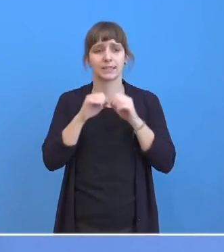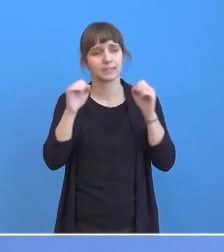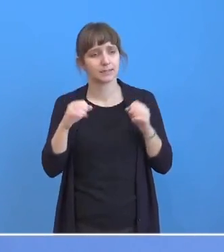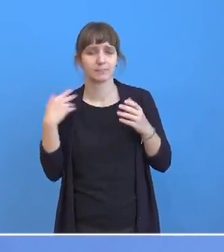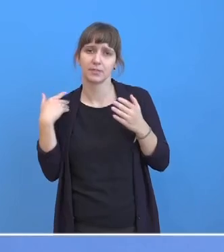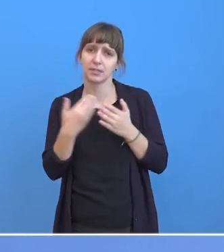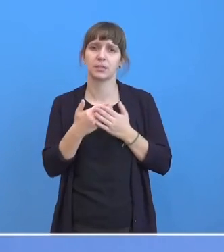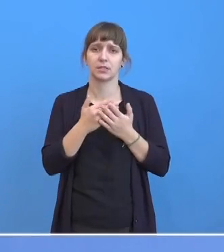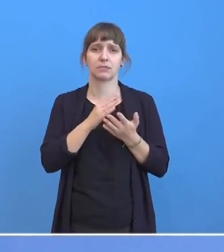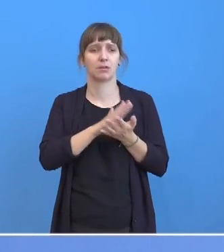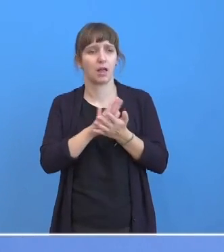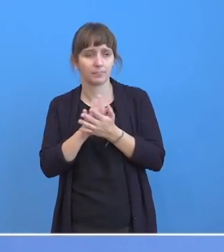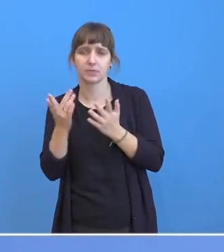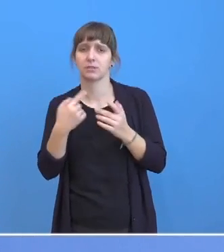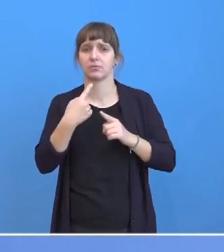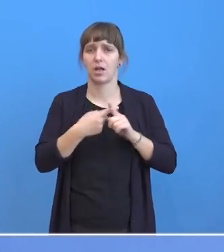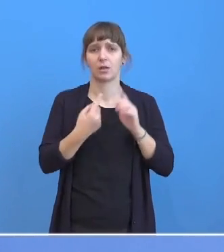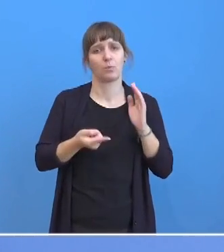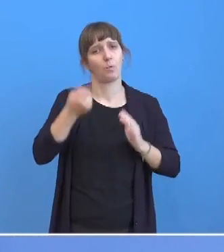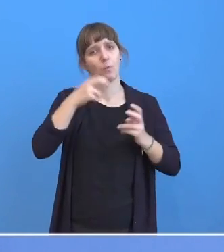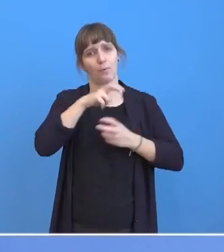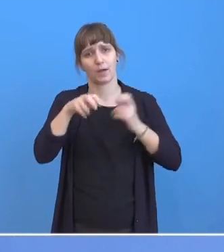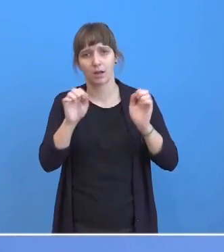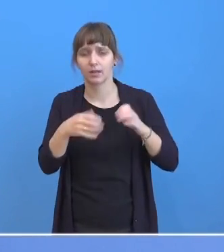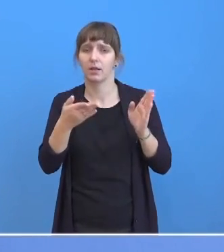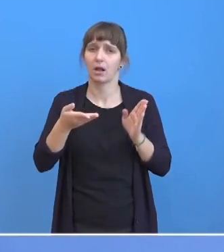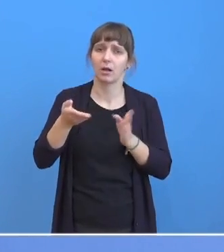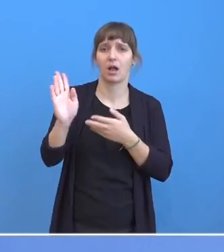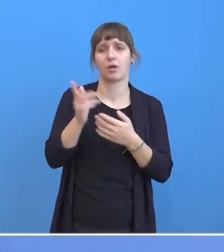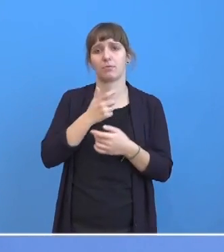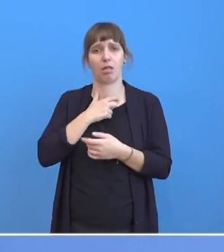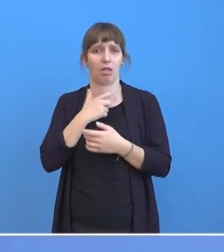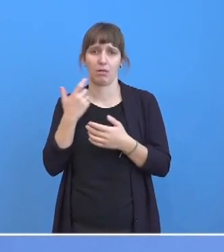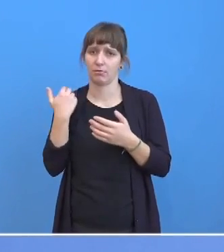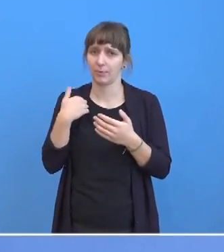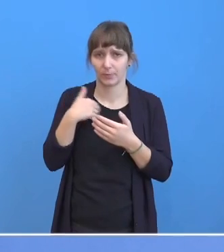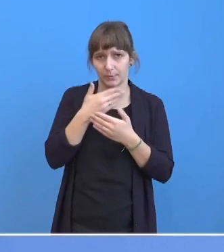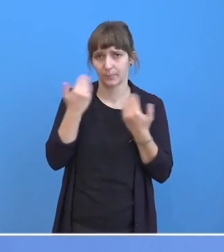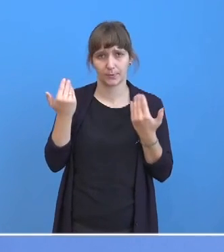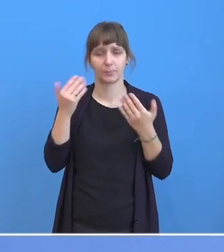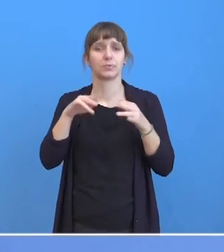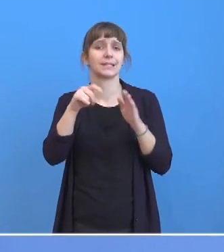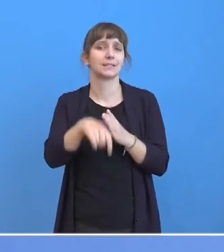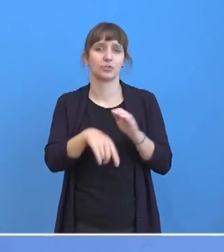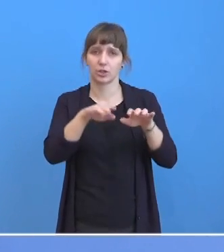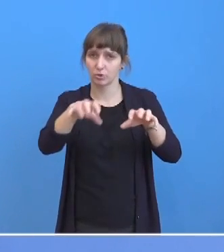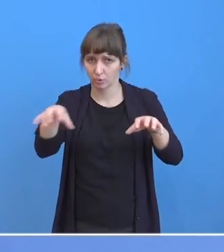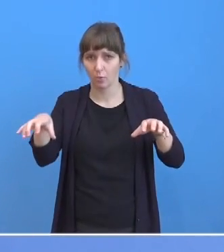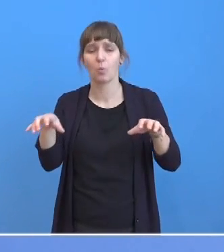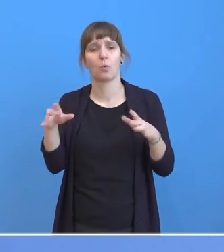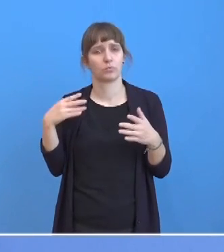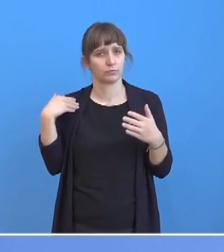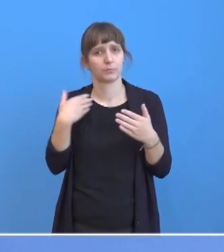erhöhten Zahlen sehr gut umgehen. Es gibt keine Engpässe in den Krankenhäusern. Insbesondere die Intensivstationen sind